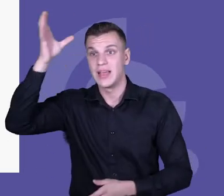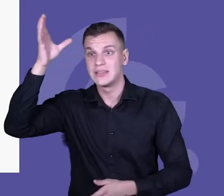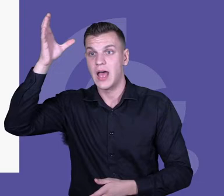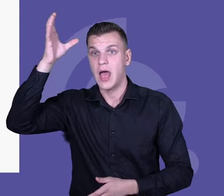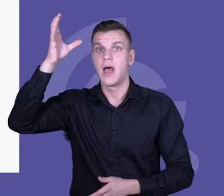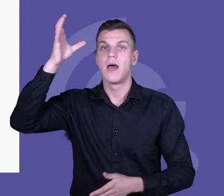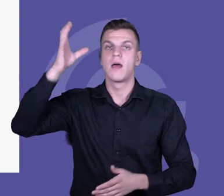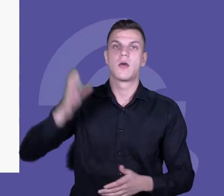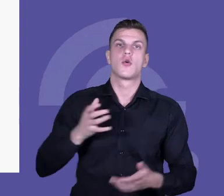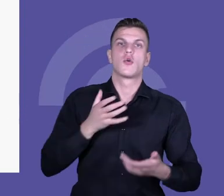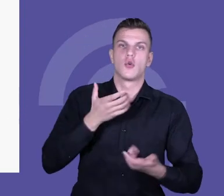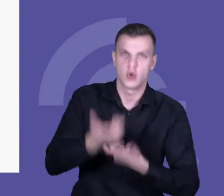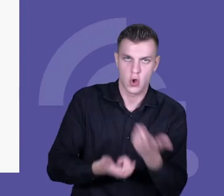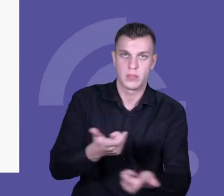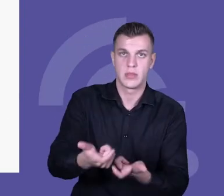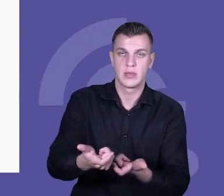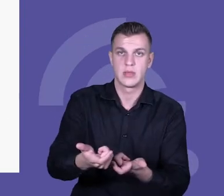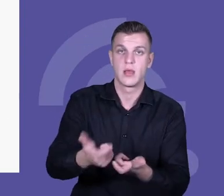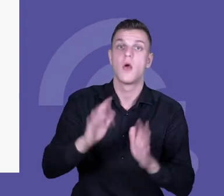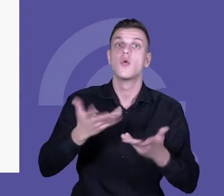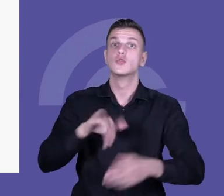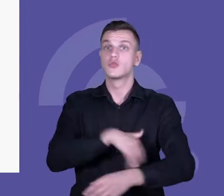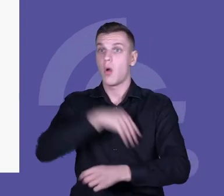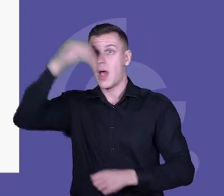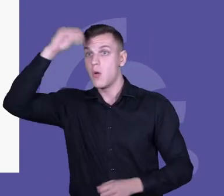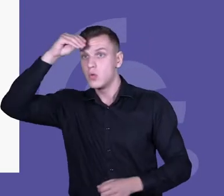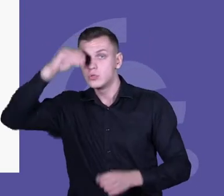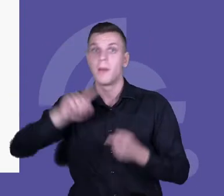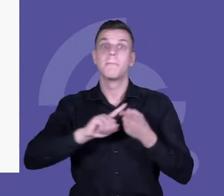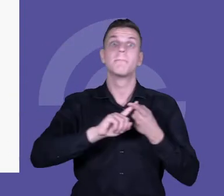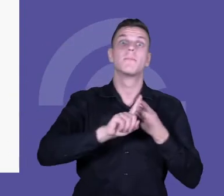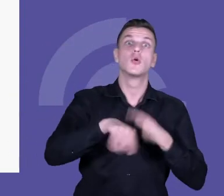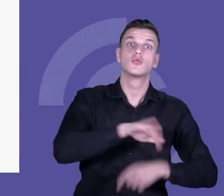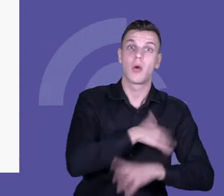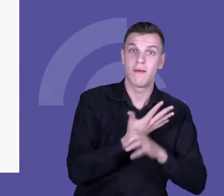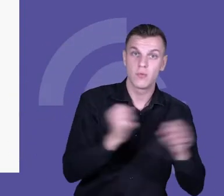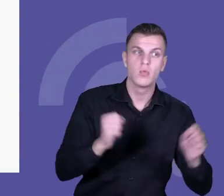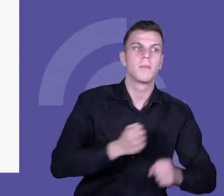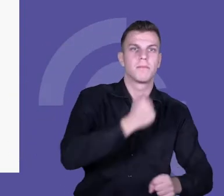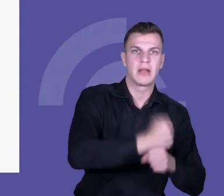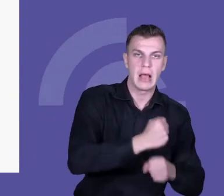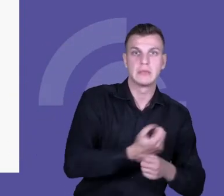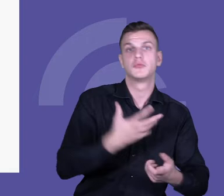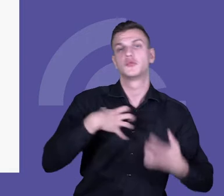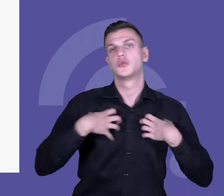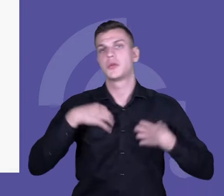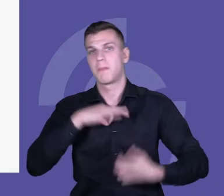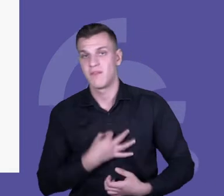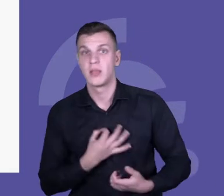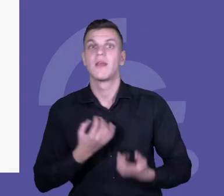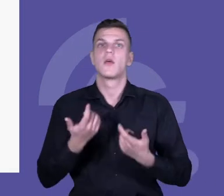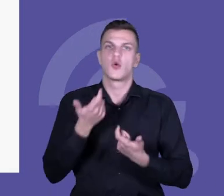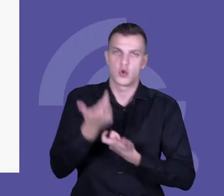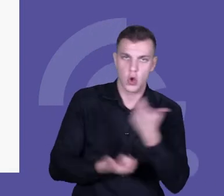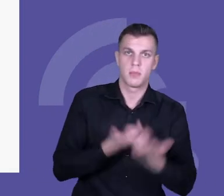innym kontekście. Uczę się tego w szkole, a potem stosuję to w pracy, albo w życiu społecznym, albo w życiu osobistym. Więc ten transfer wymaga